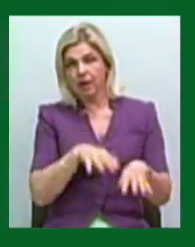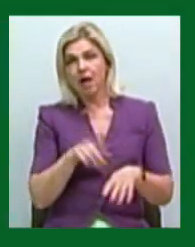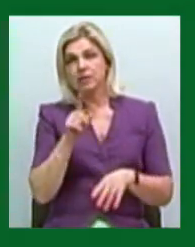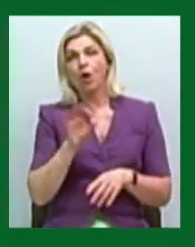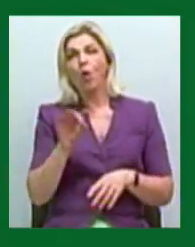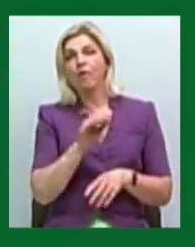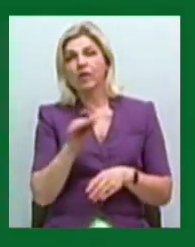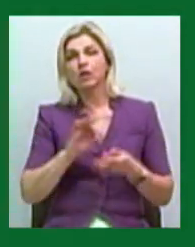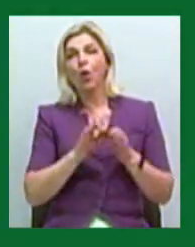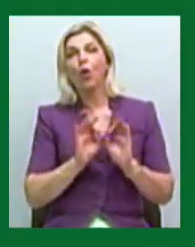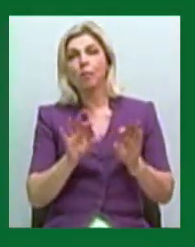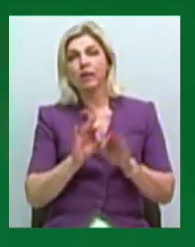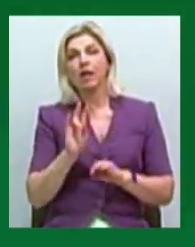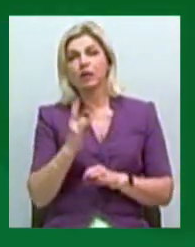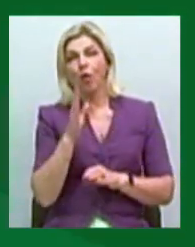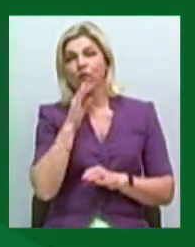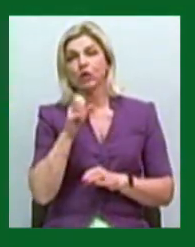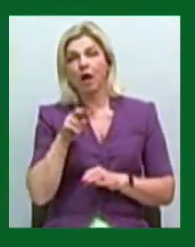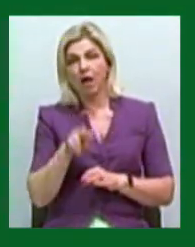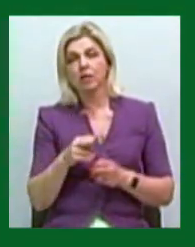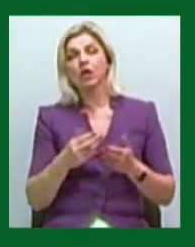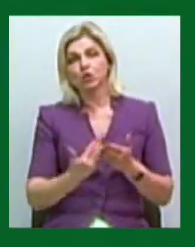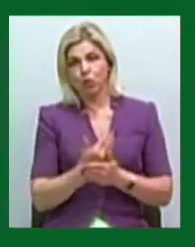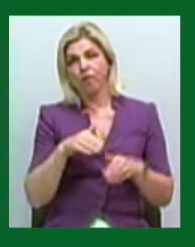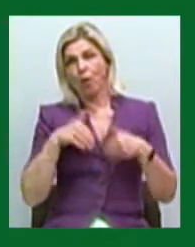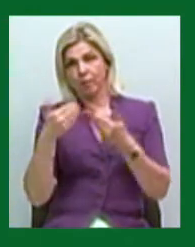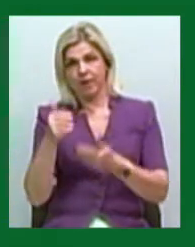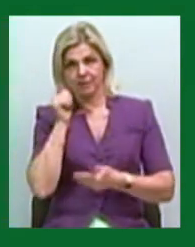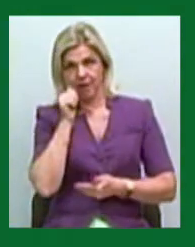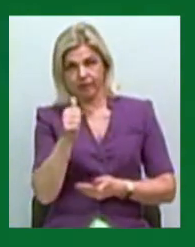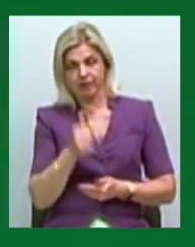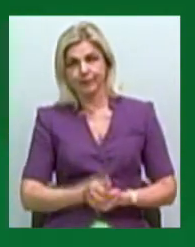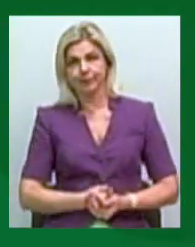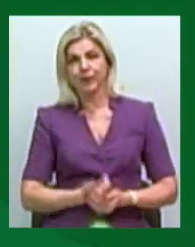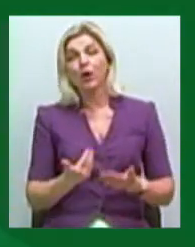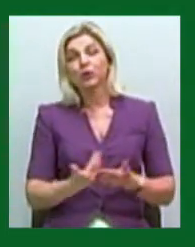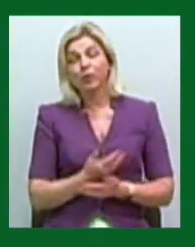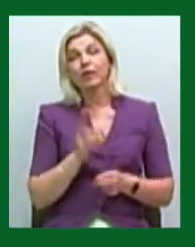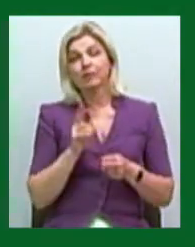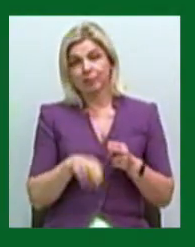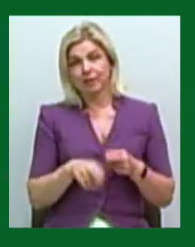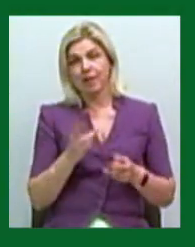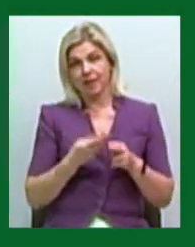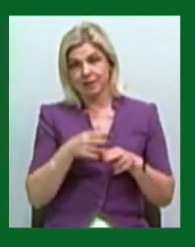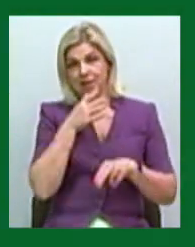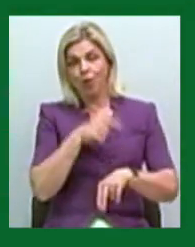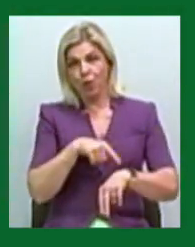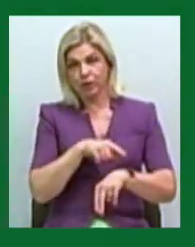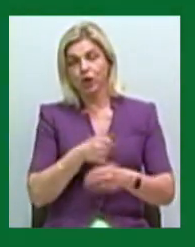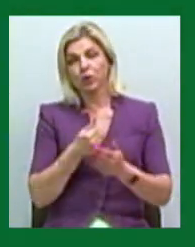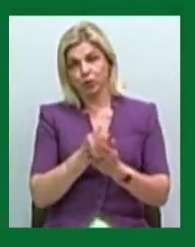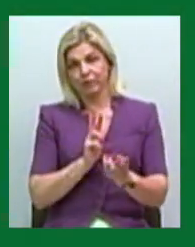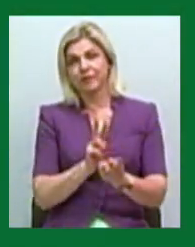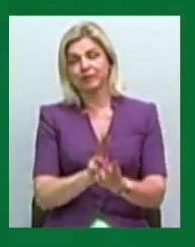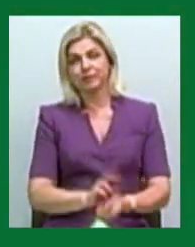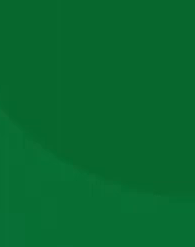«Миколаївводоканалу». Ми ще раз звертаємося завтра. Це були всі новини на цю годину. До наступних зустрічей у